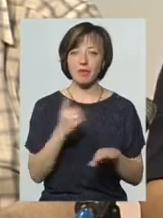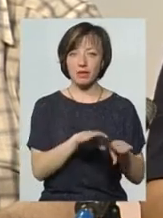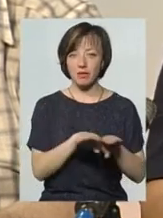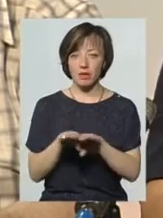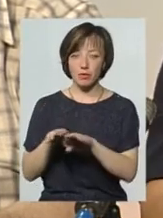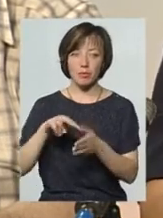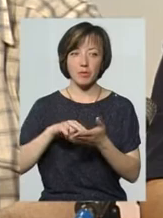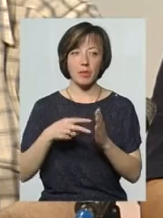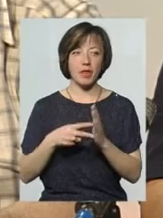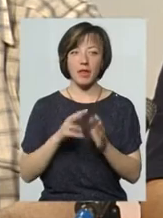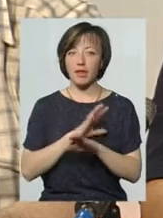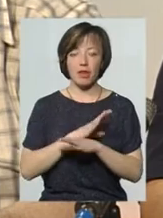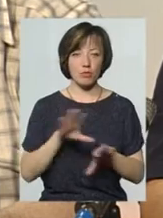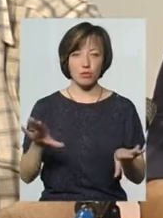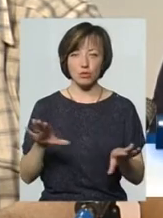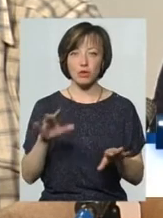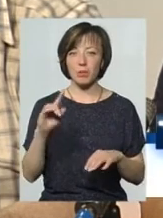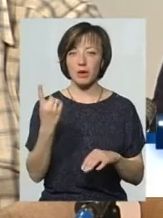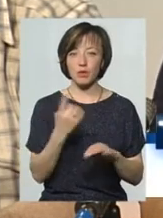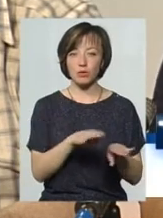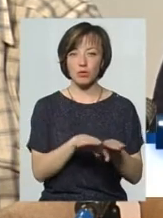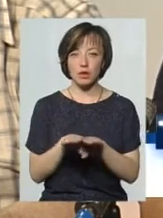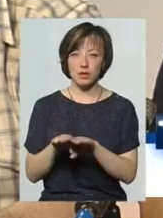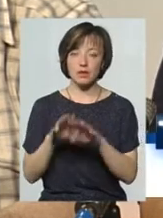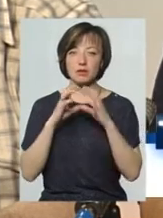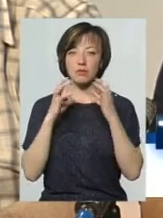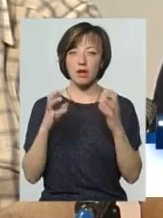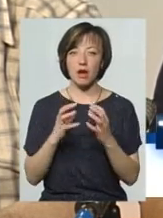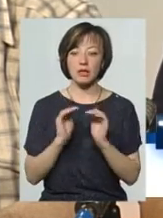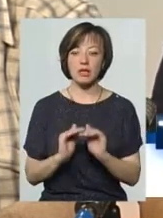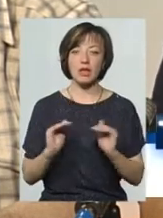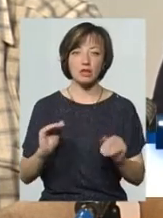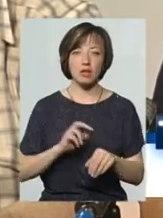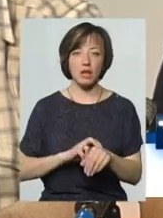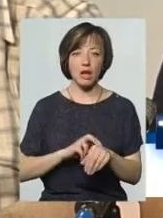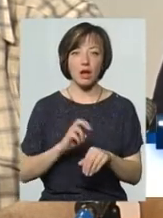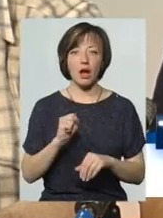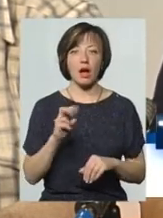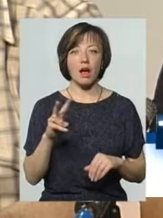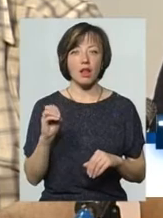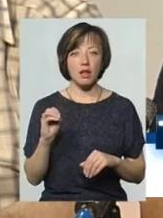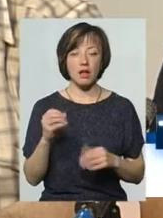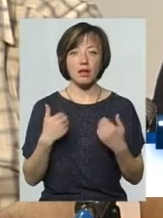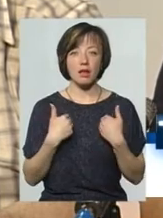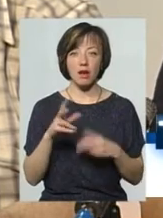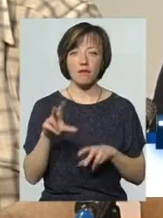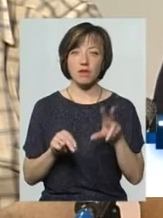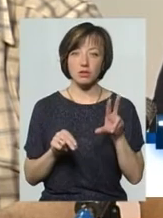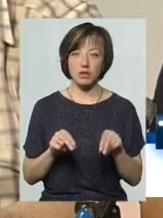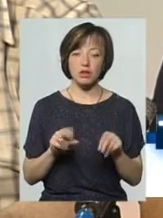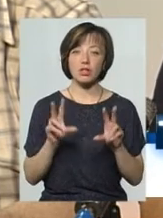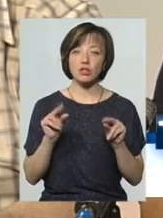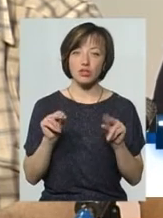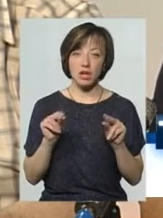він передбачав, не передбачав, що на первинному рівні зберігаються педіатри. Але я вважаю, що на